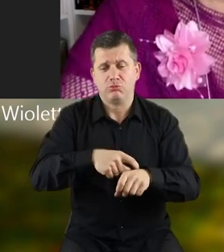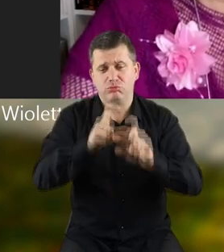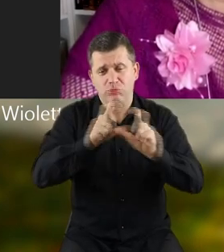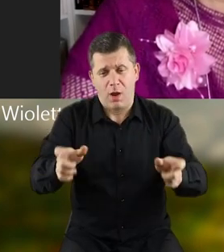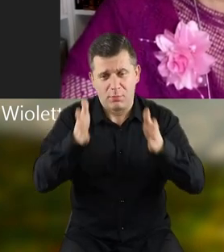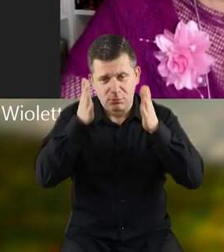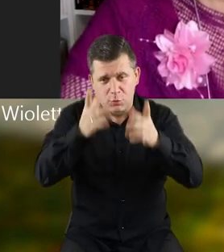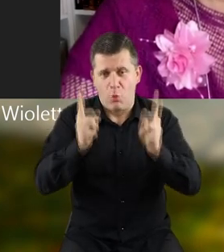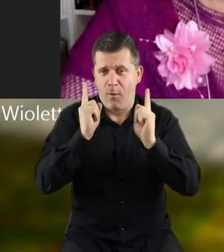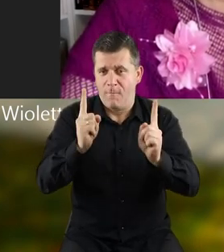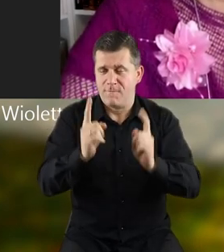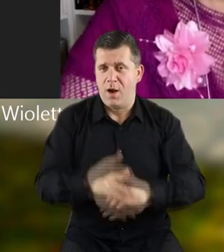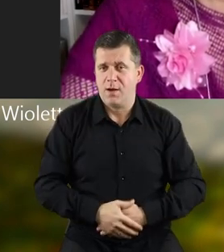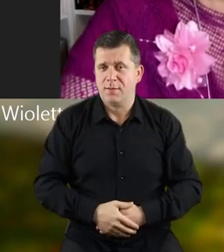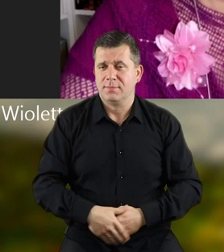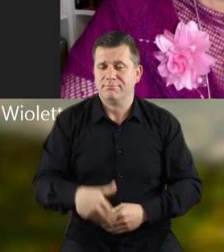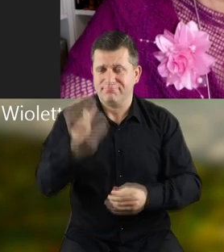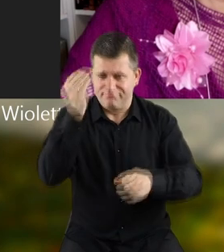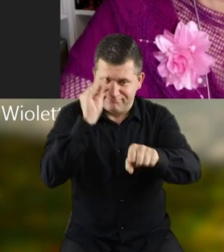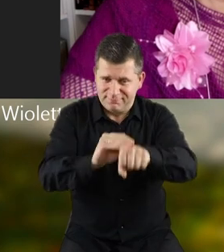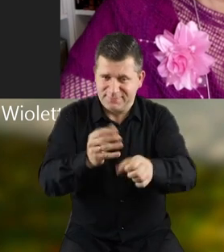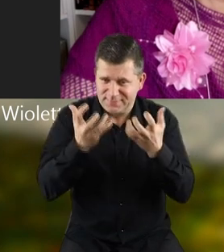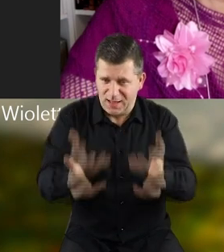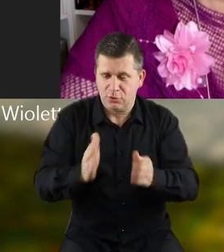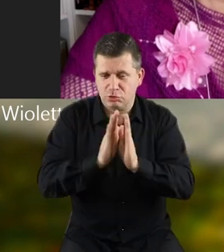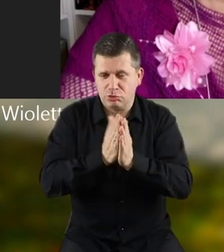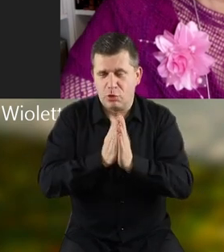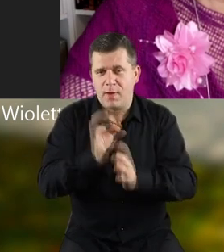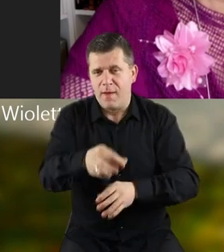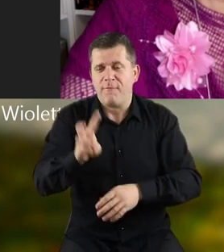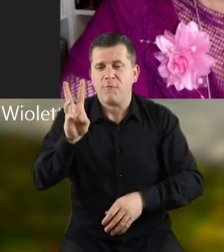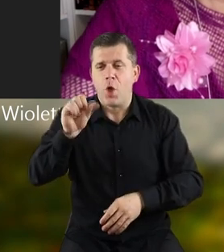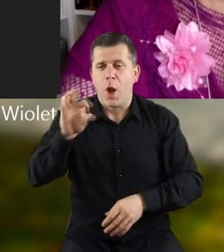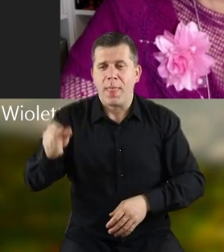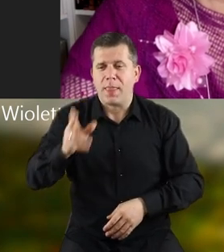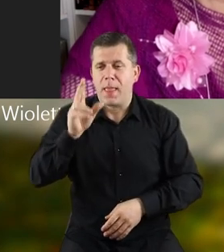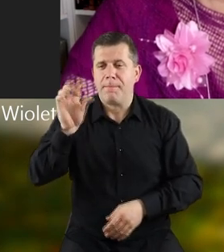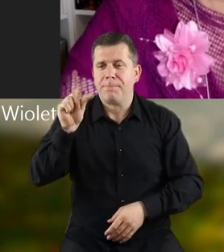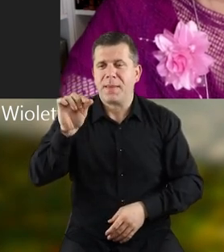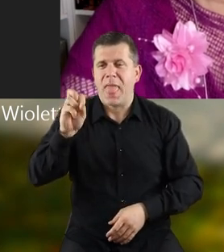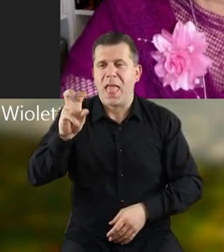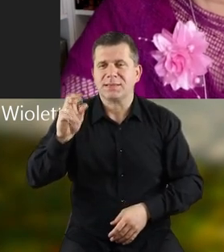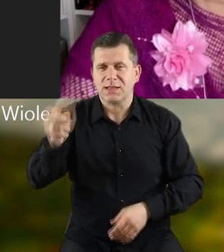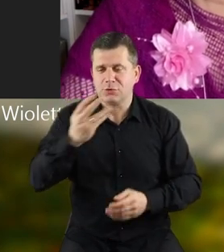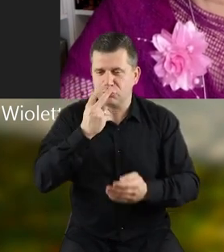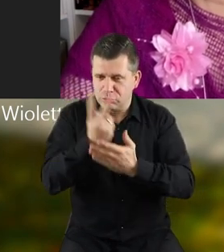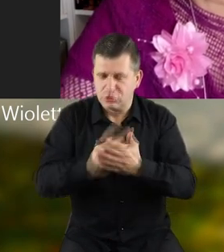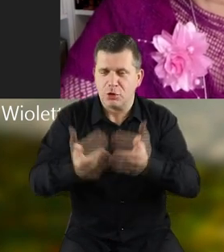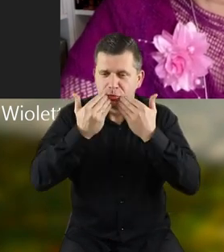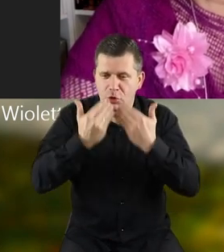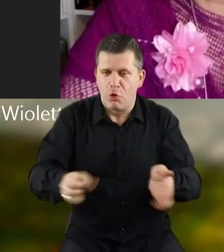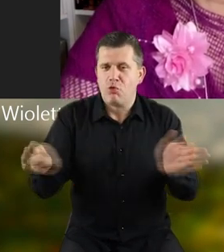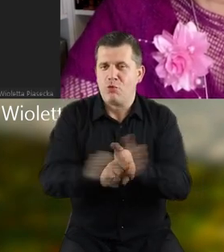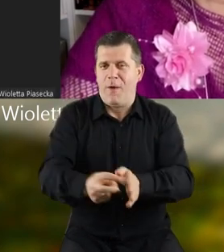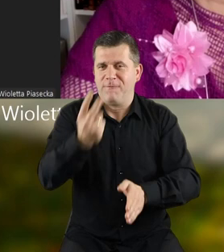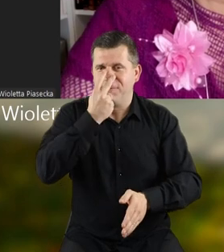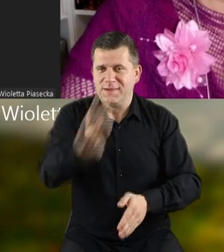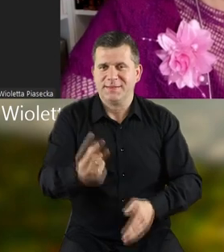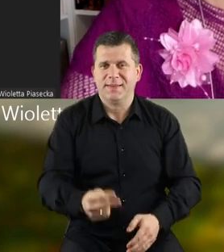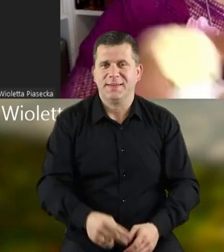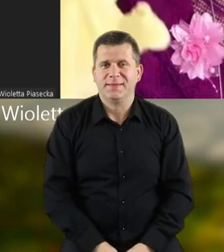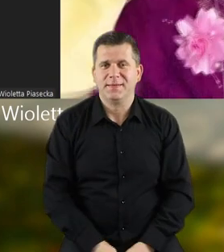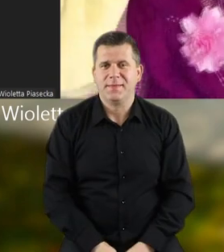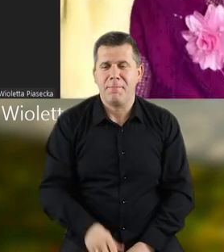poświęcony czas i uwagę. Oczywiście zachęcam do czytania książek Pani Wiolety Piaseckiej. Dziękuję i do widzenia.